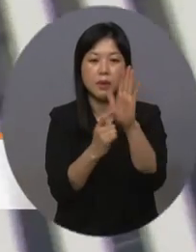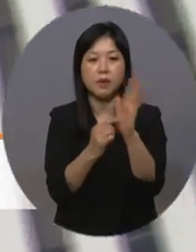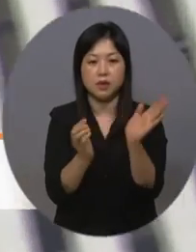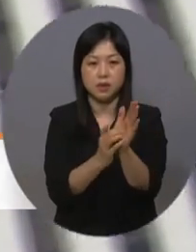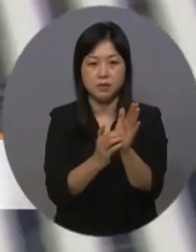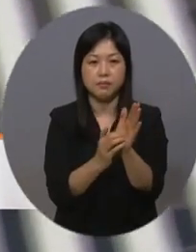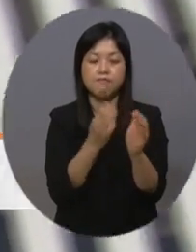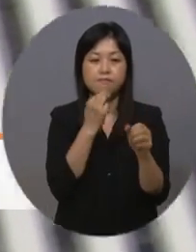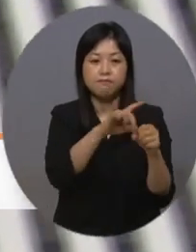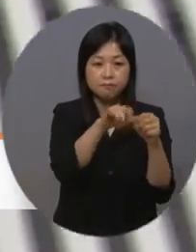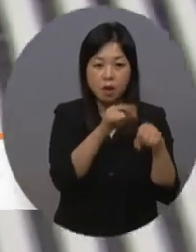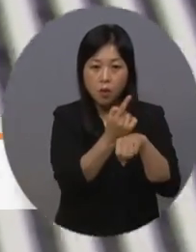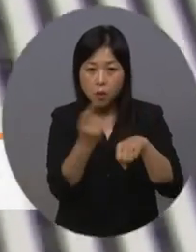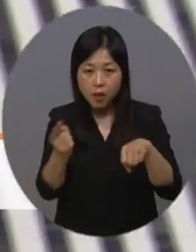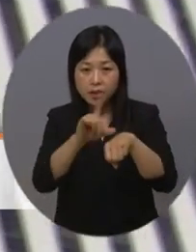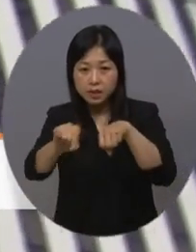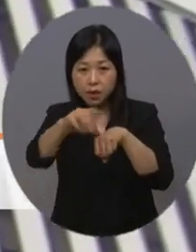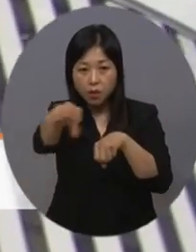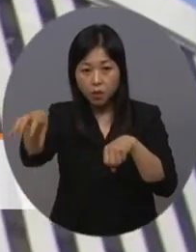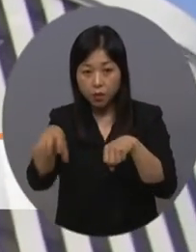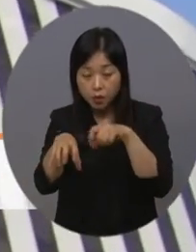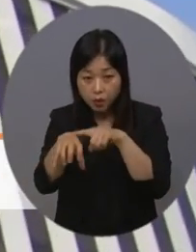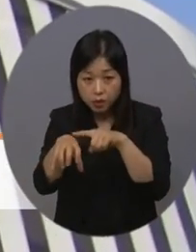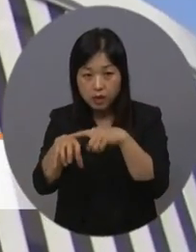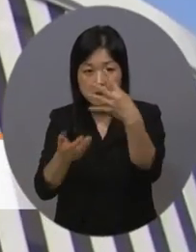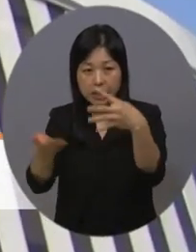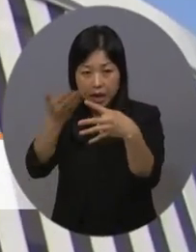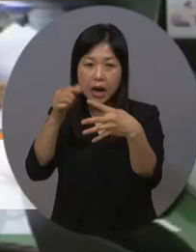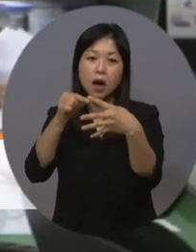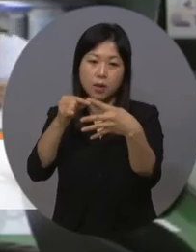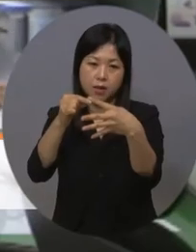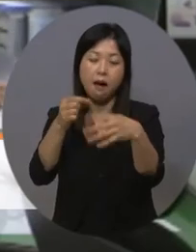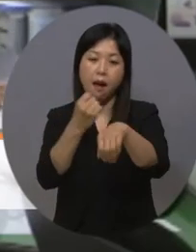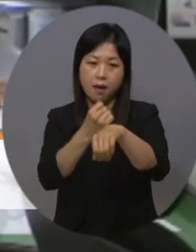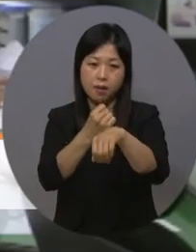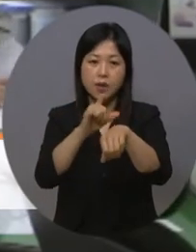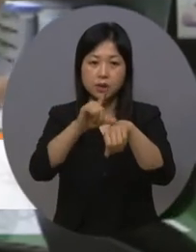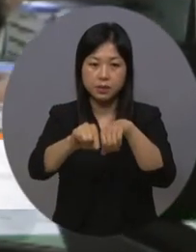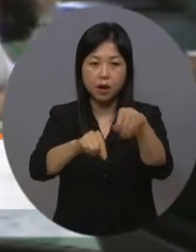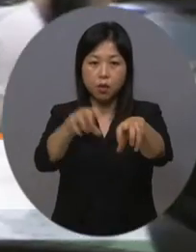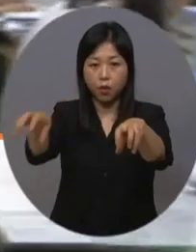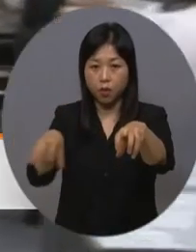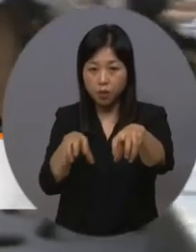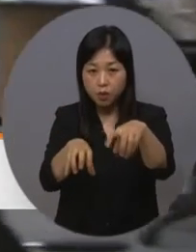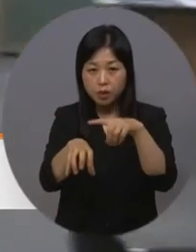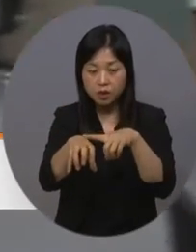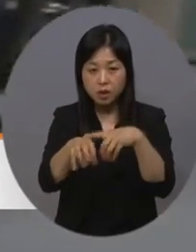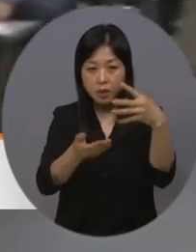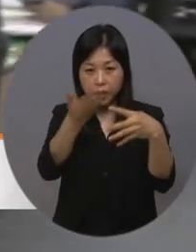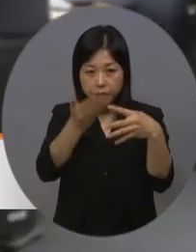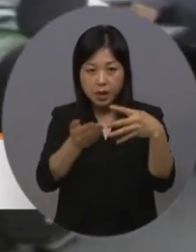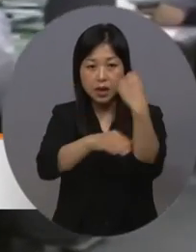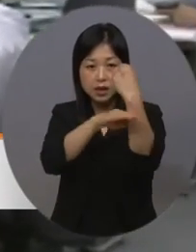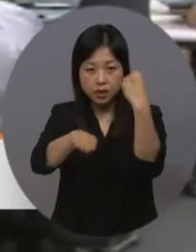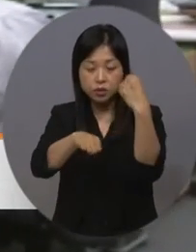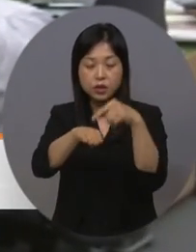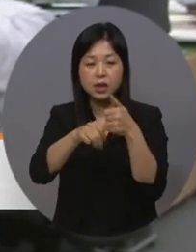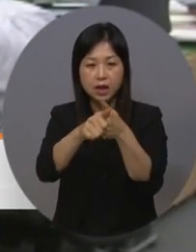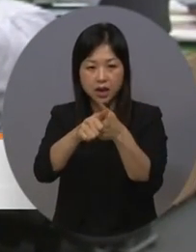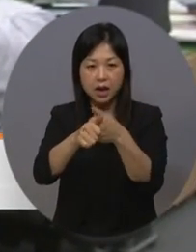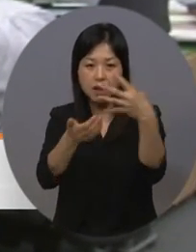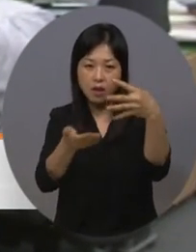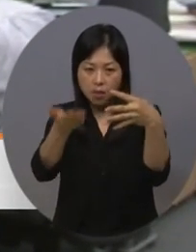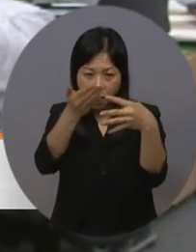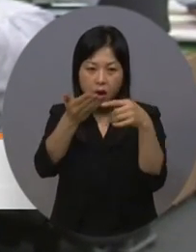외 코로나19 유행이 큰 지역은 4단계를 유지하고 지자체별로 단계 기준에 따라 4단계 상향을 추진합니다.